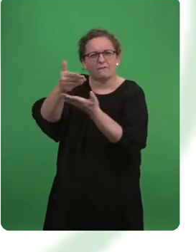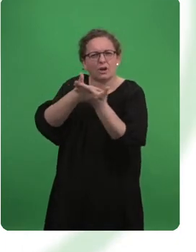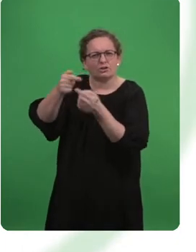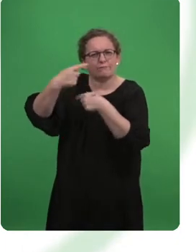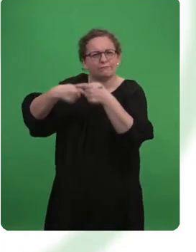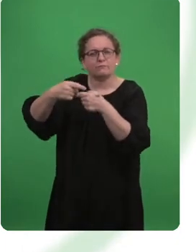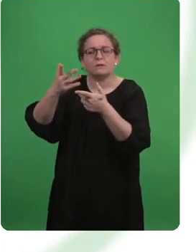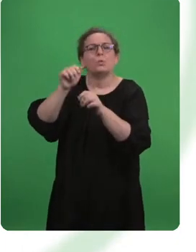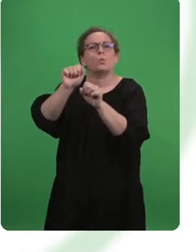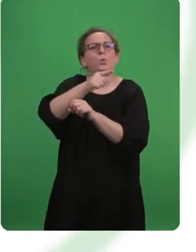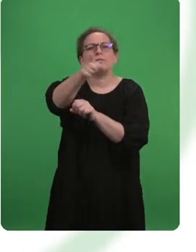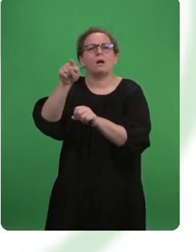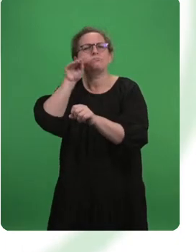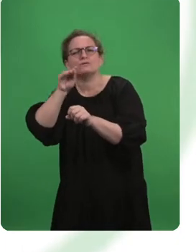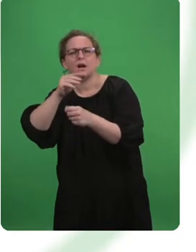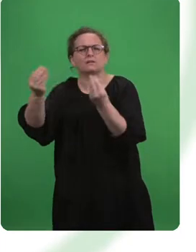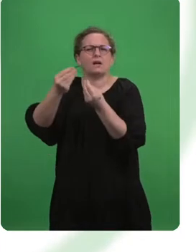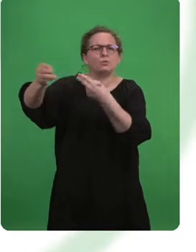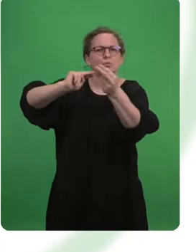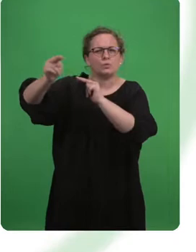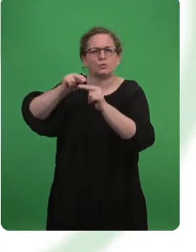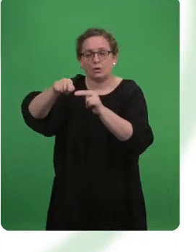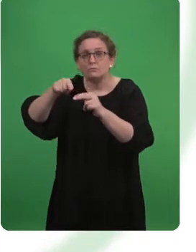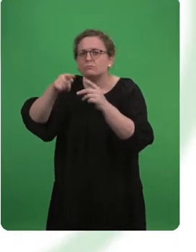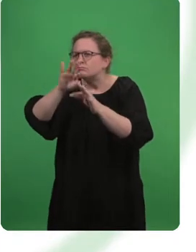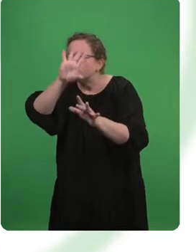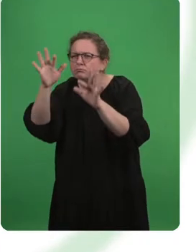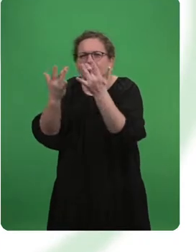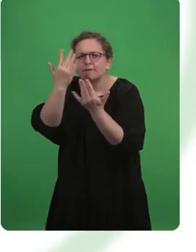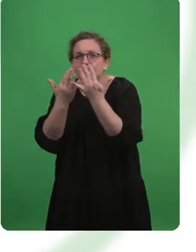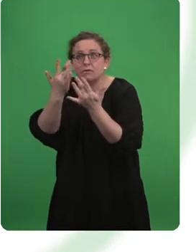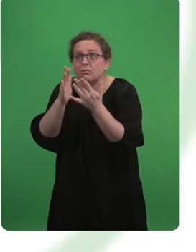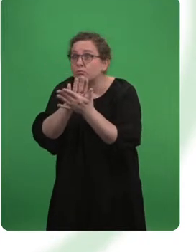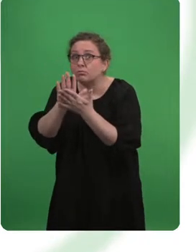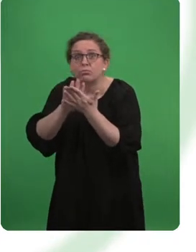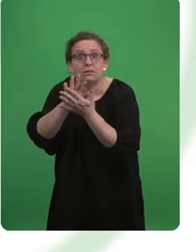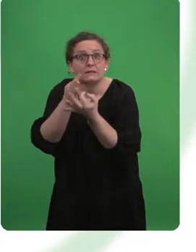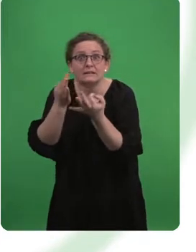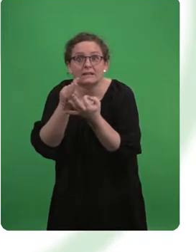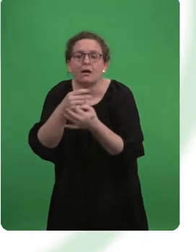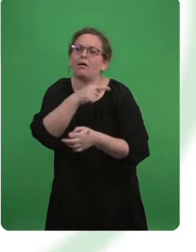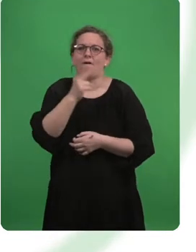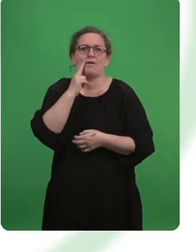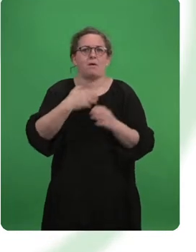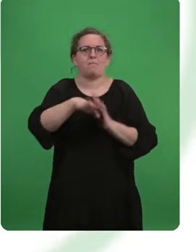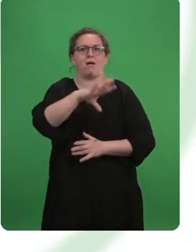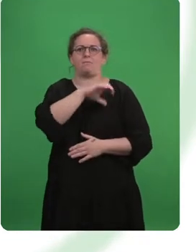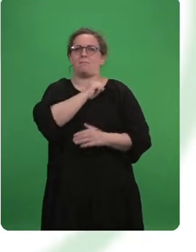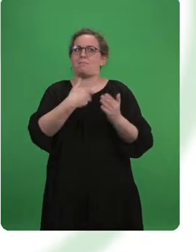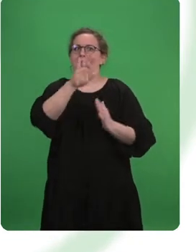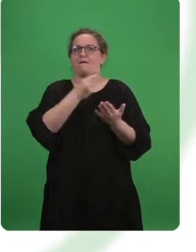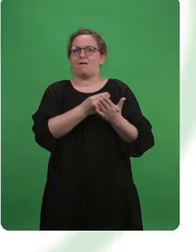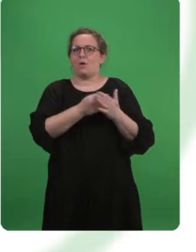Unternehmens, dass wir in diesen Bereichen eine Genauigkeit erreichen, dass wir eine Reklamationsquote bei den Kunden haben, die gleich Null ist und auch diese